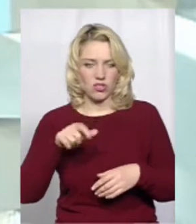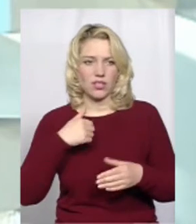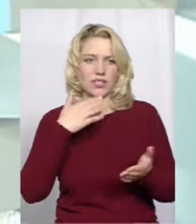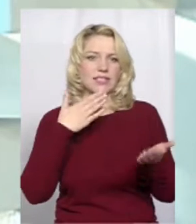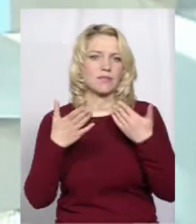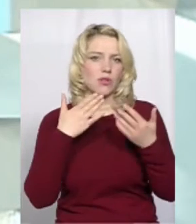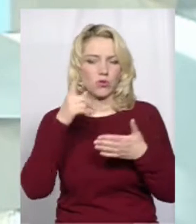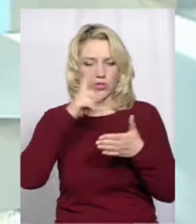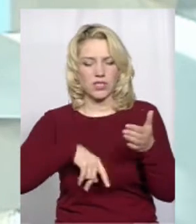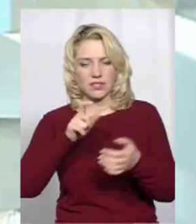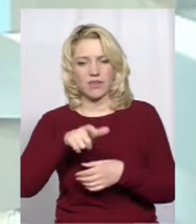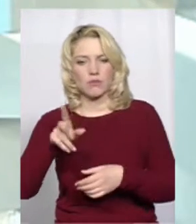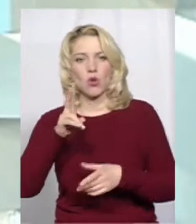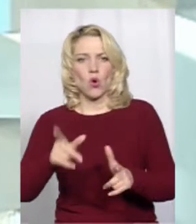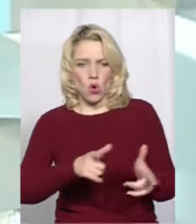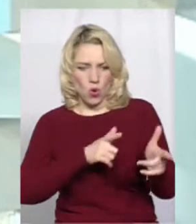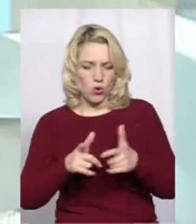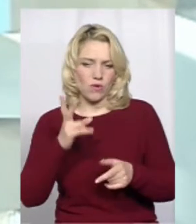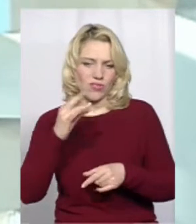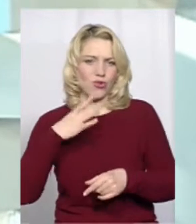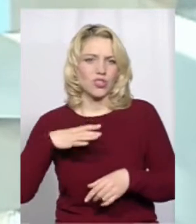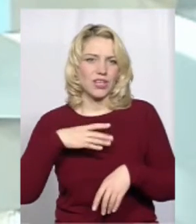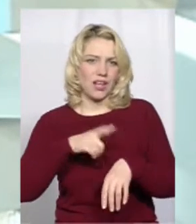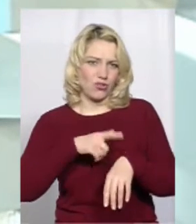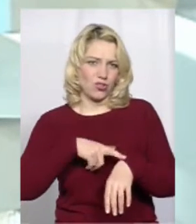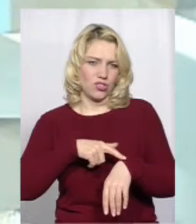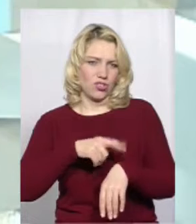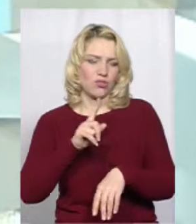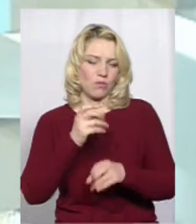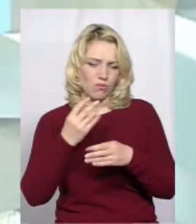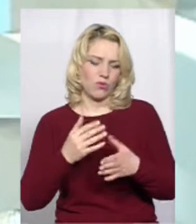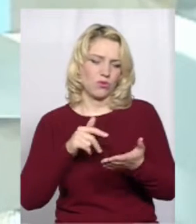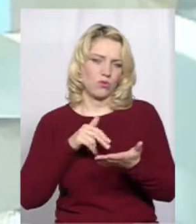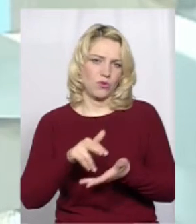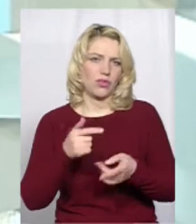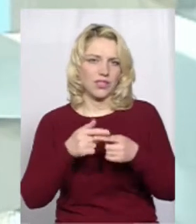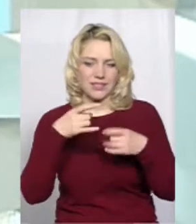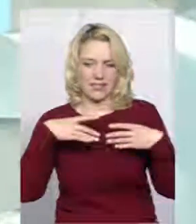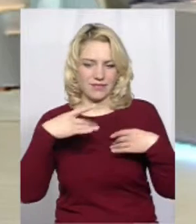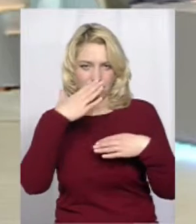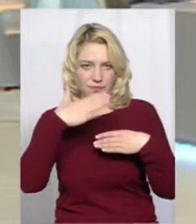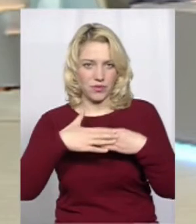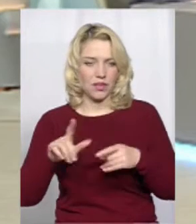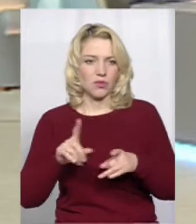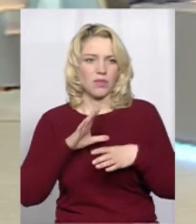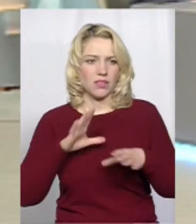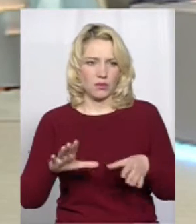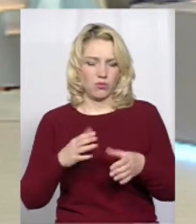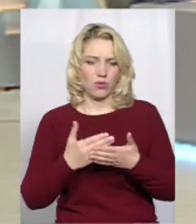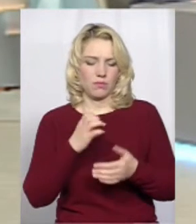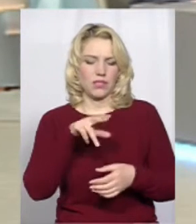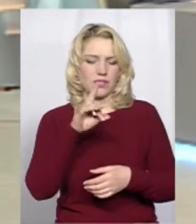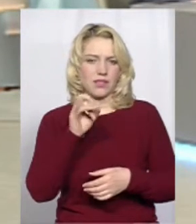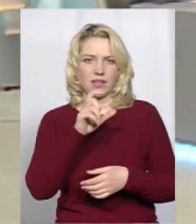спілкуюся з звірянами, які готові, але чекають оцей, щоб просто пройти оцей період, щоб не було, наприклад, в страстний